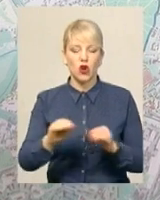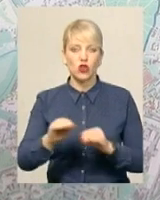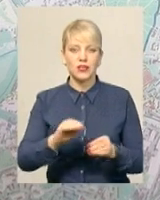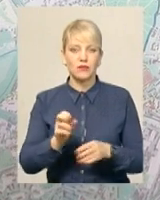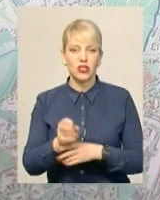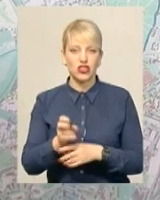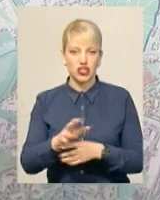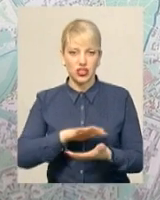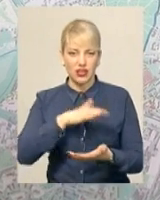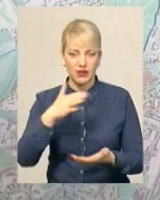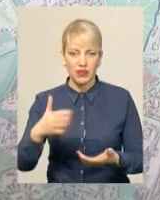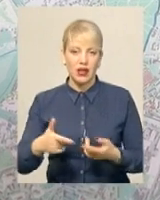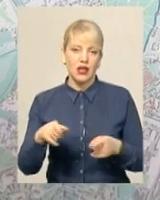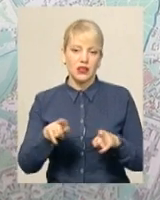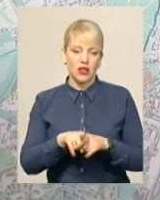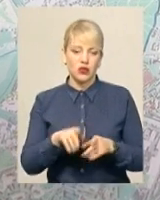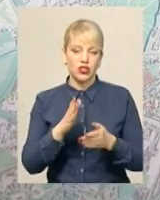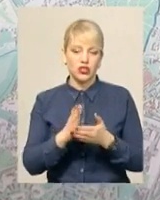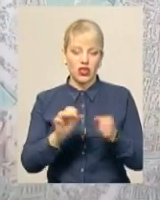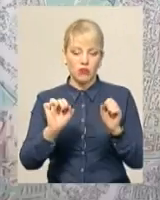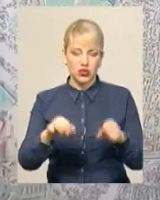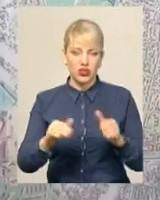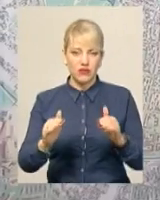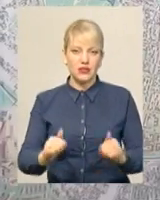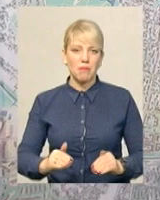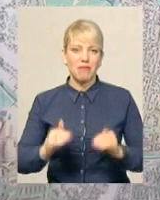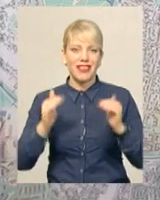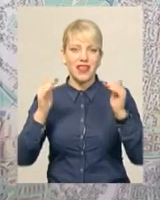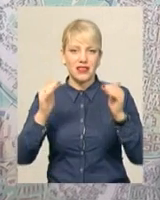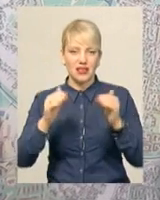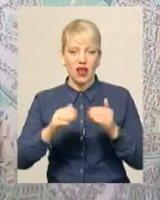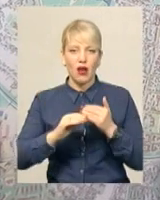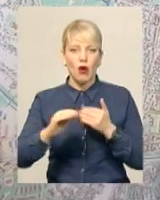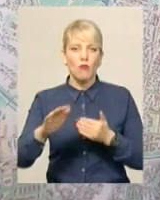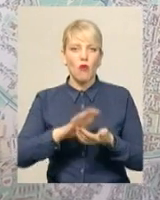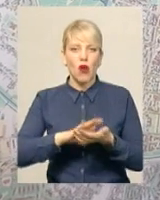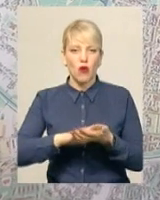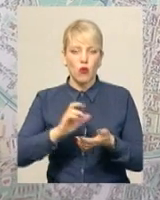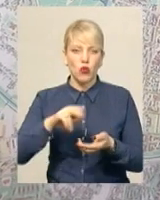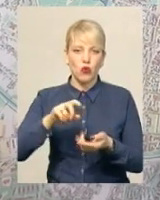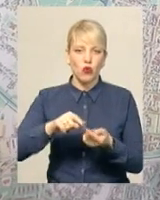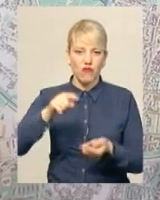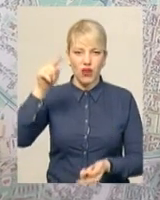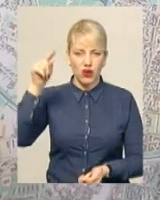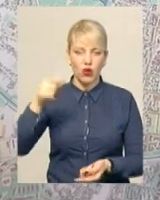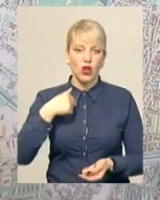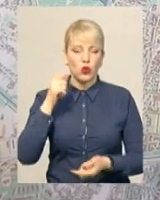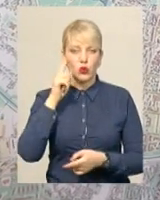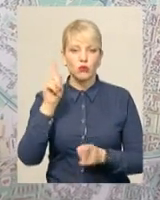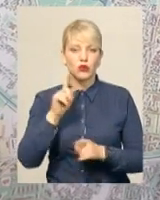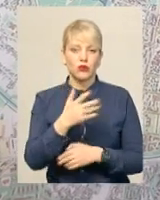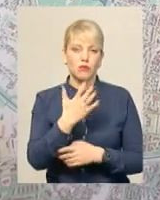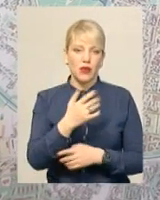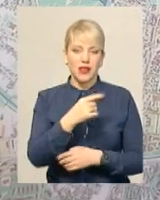є можливість підняття полігона доверху. Я думаю, що протягом 5-6 років хмельничани можуть